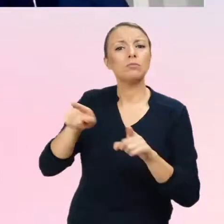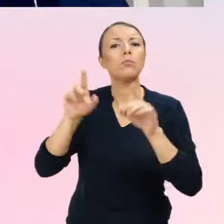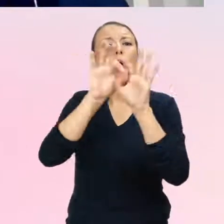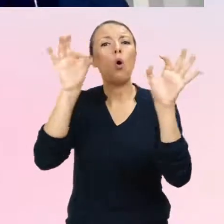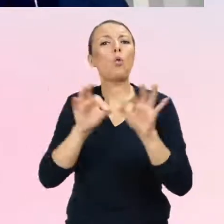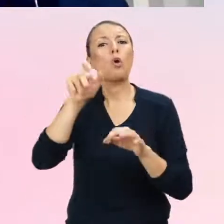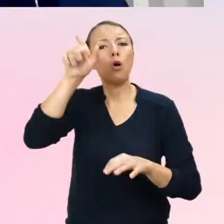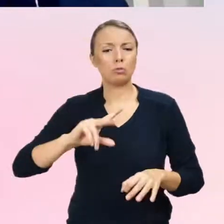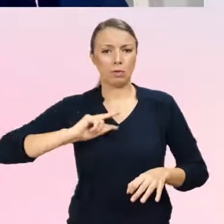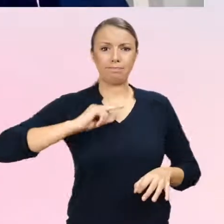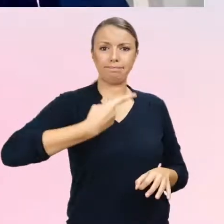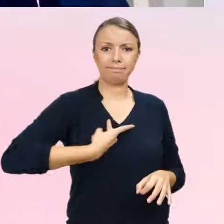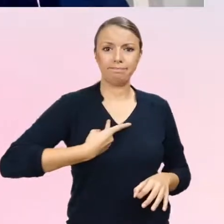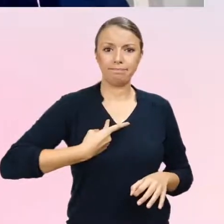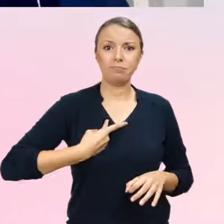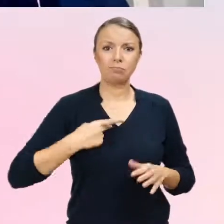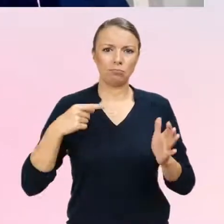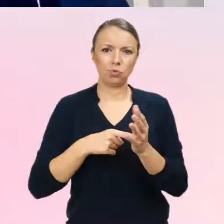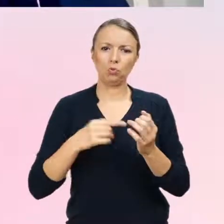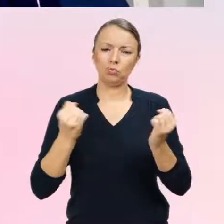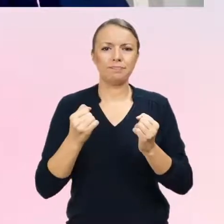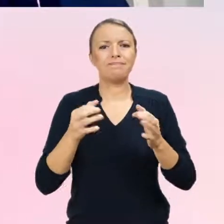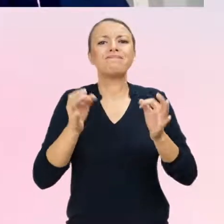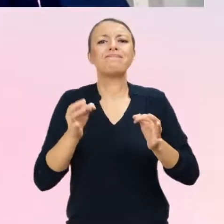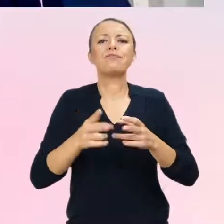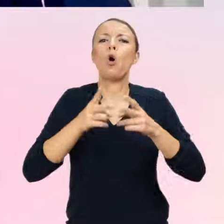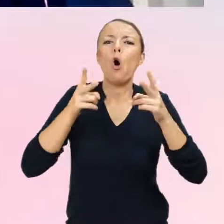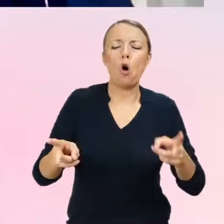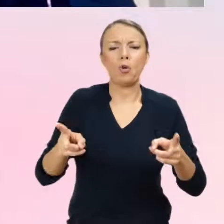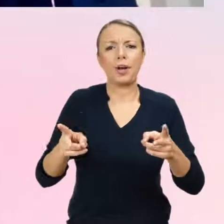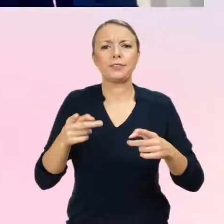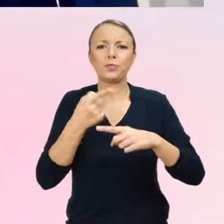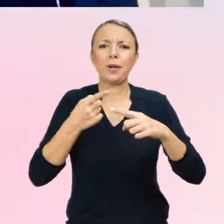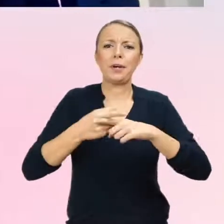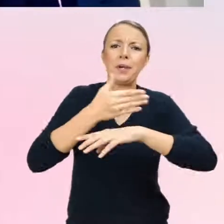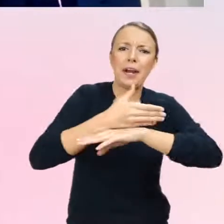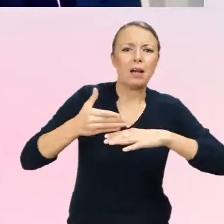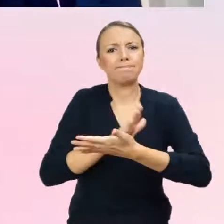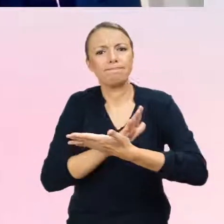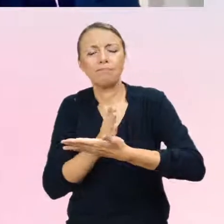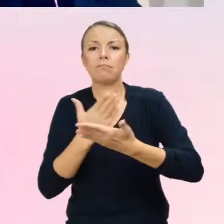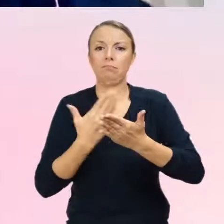okresie granicznym, bo jednym z najbardziej takich przyjętych